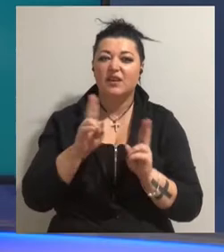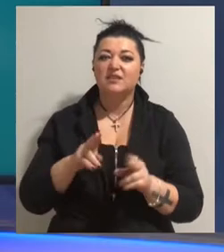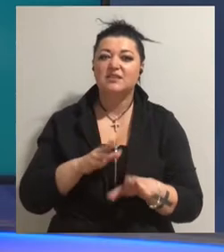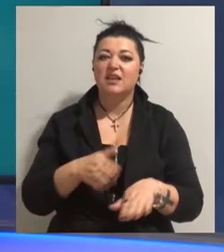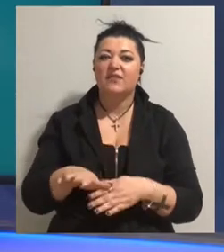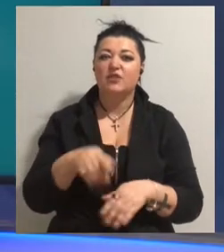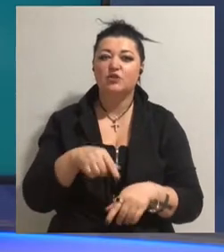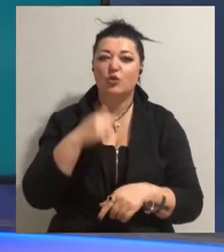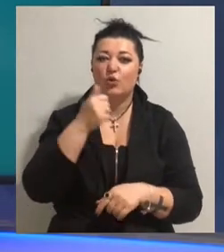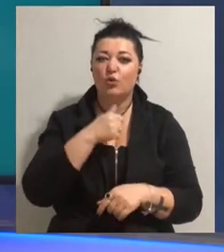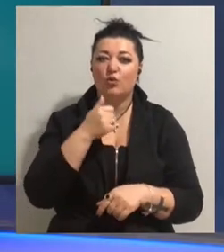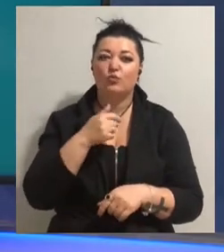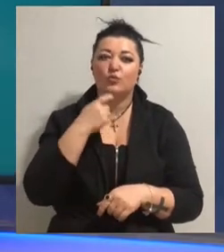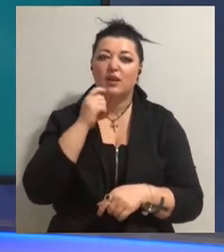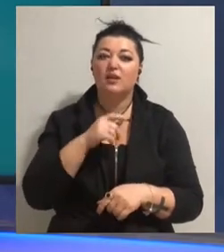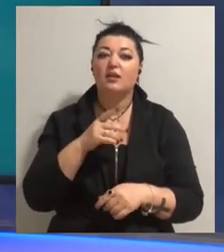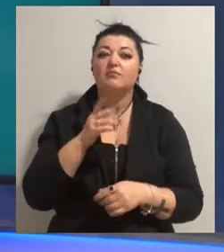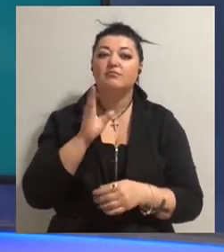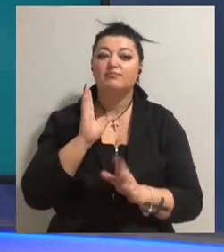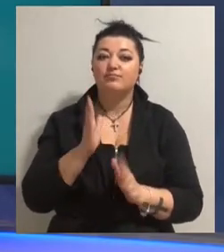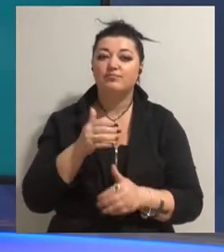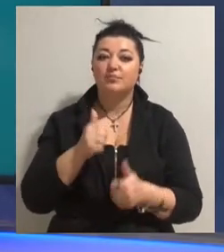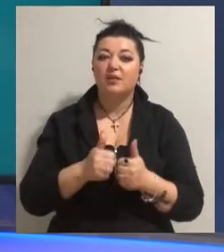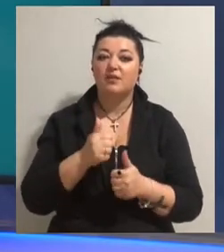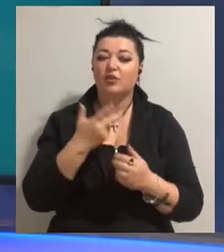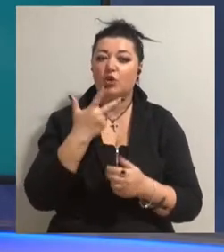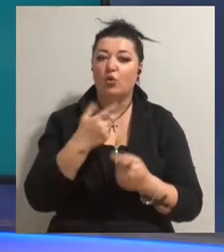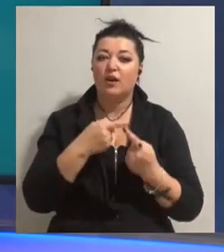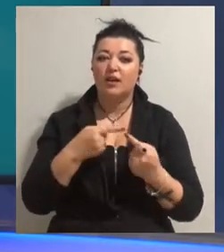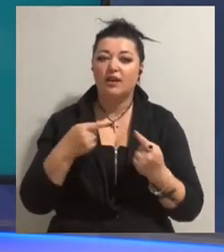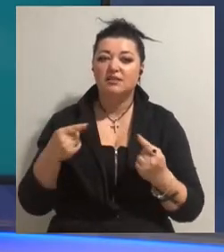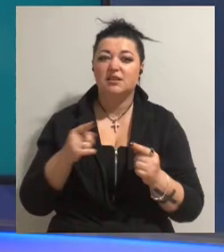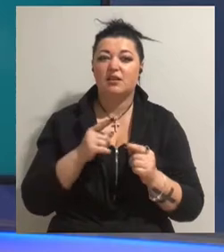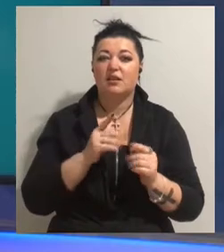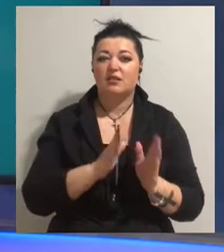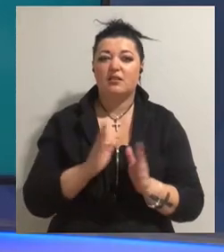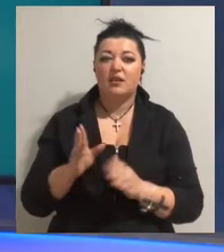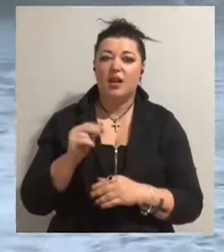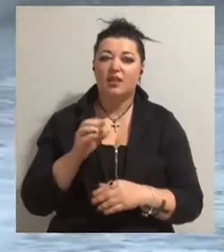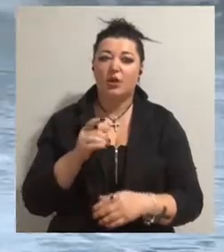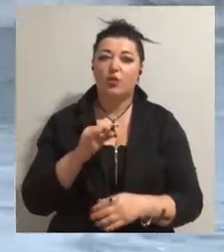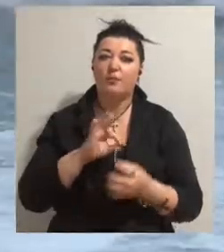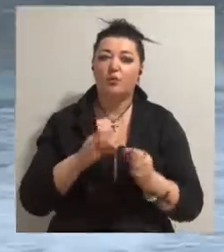з усієї України змагатимуться у трьох різних категоріях. Подробиці розповість Олег Корейба.